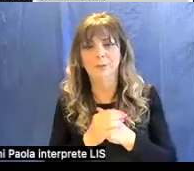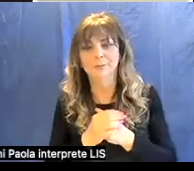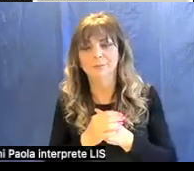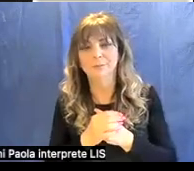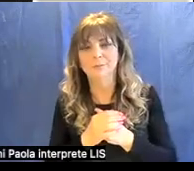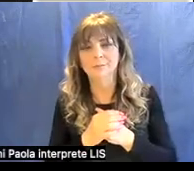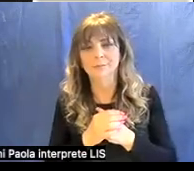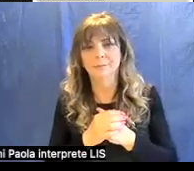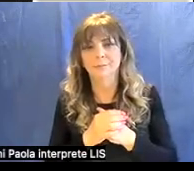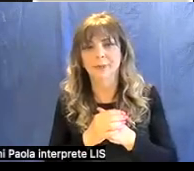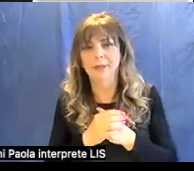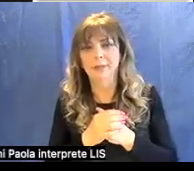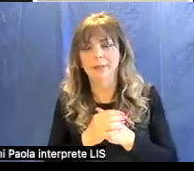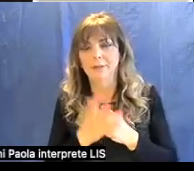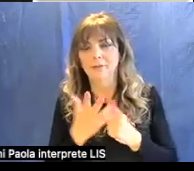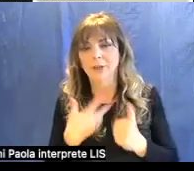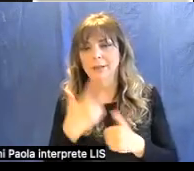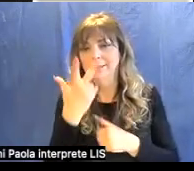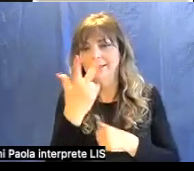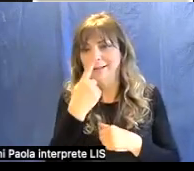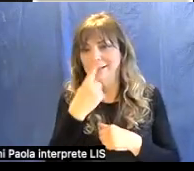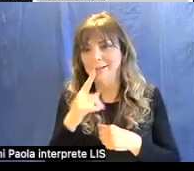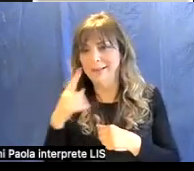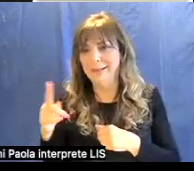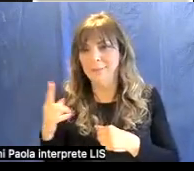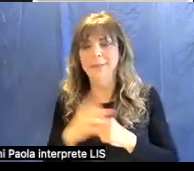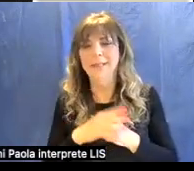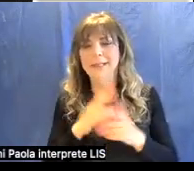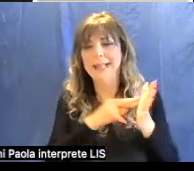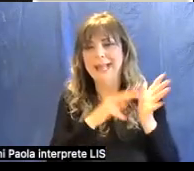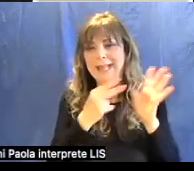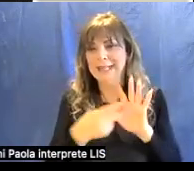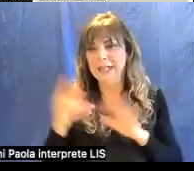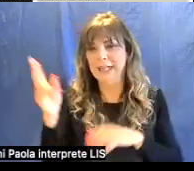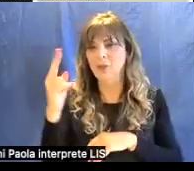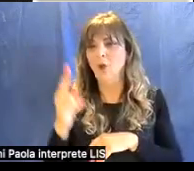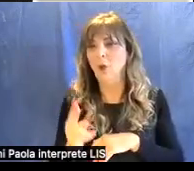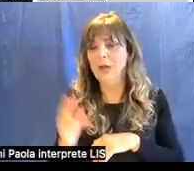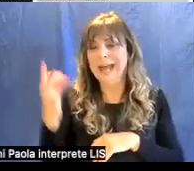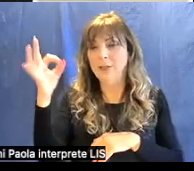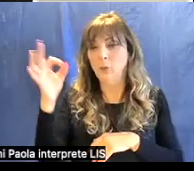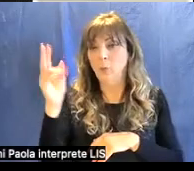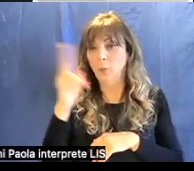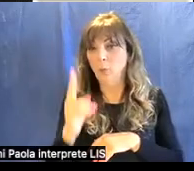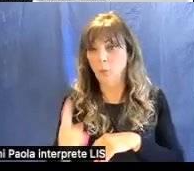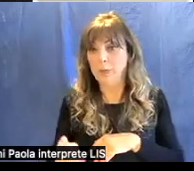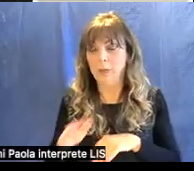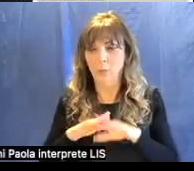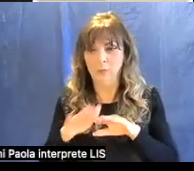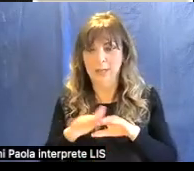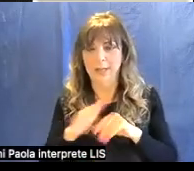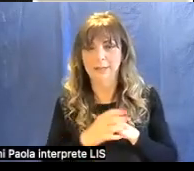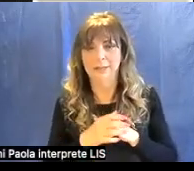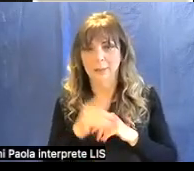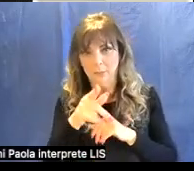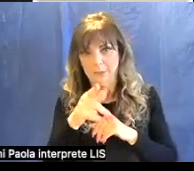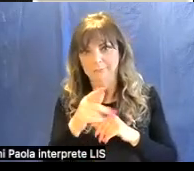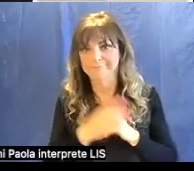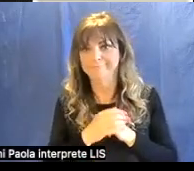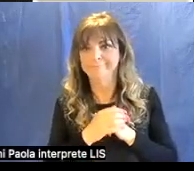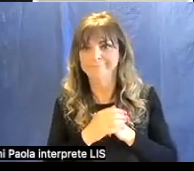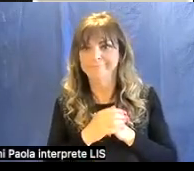ci sono almeno tre tipi di tecniche di doratura che vengono utilizzate qui in quest'opera